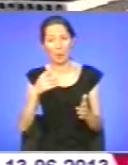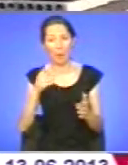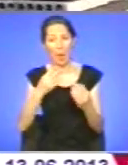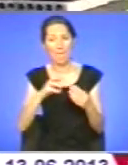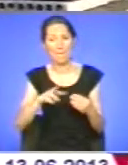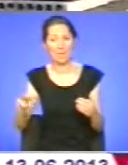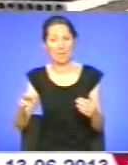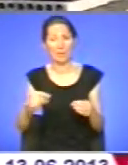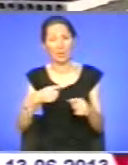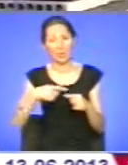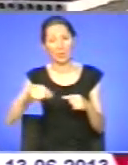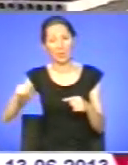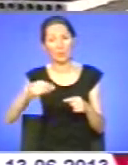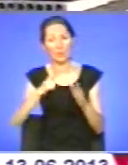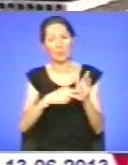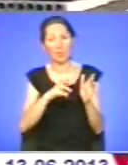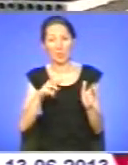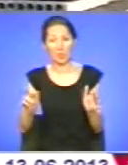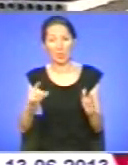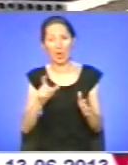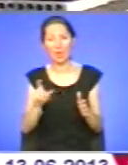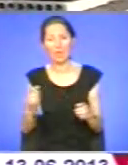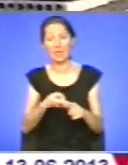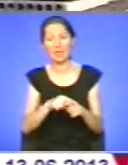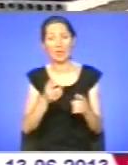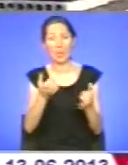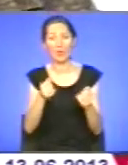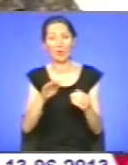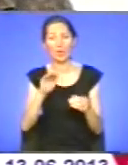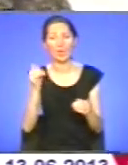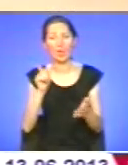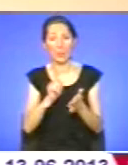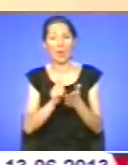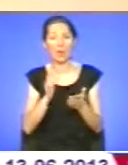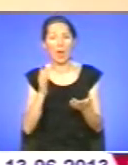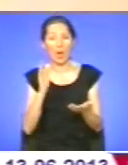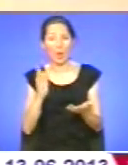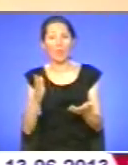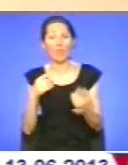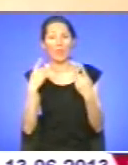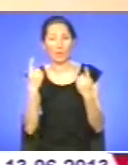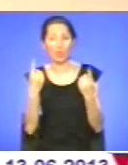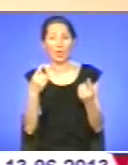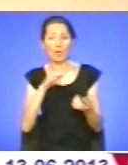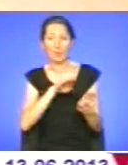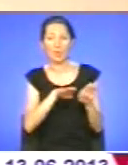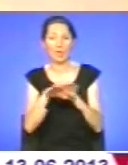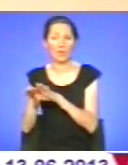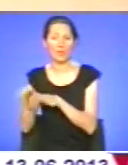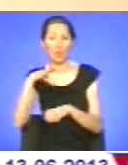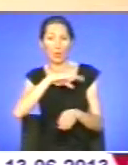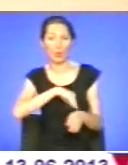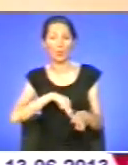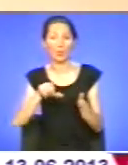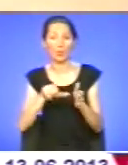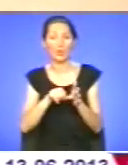квадратних. Громадяни, які беруть цей кредит, повинні мати високий рівень доходу. Участь поручителів не передбачена. Друга програма з